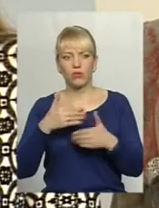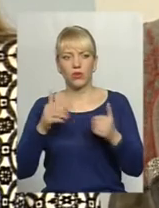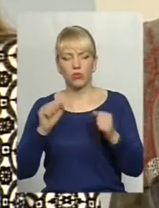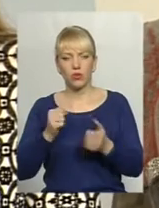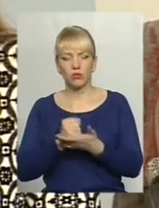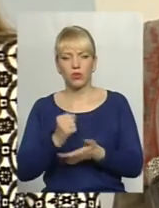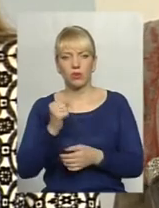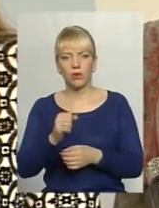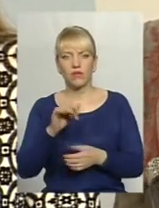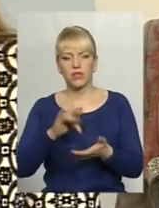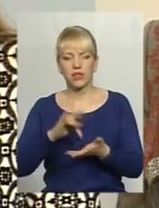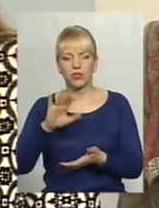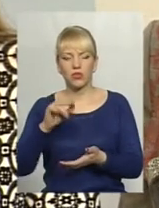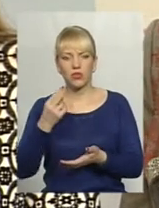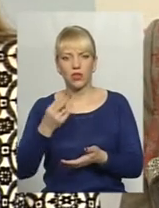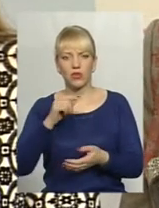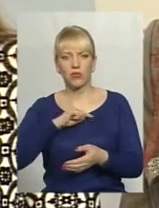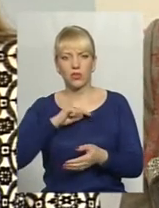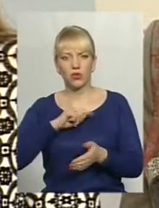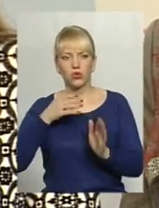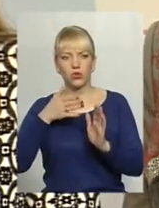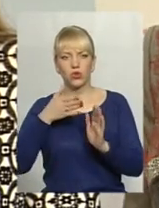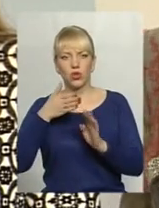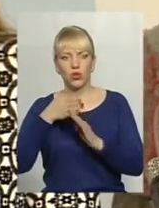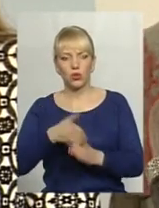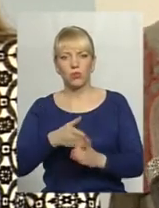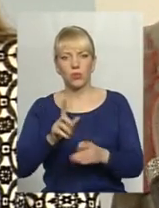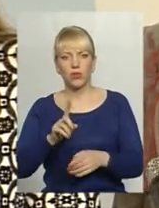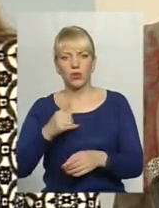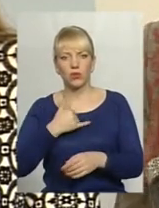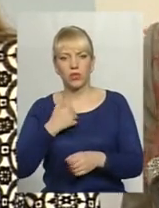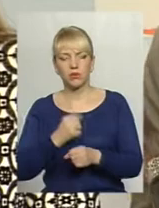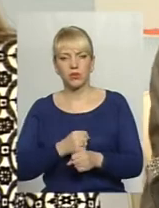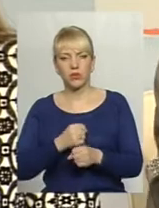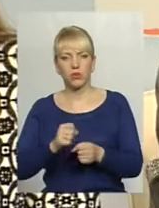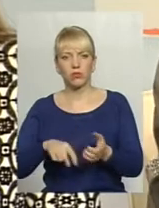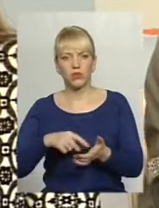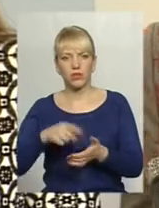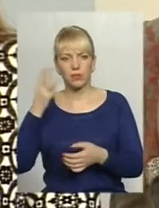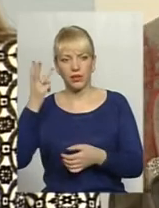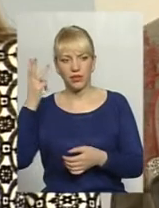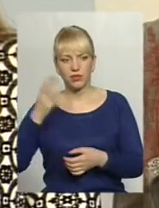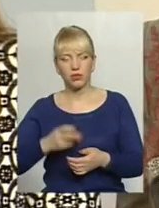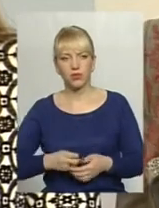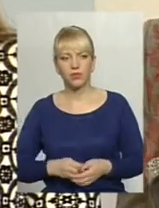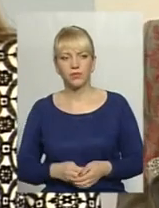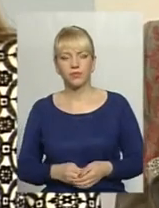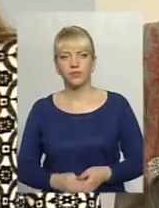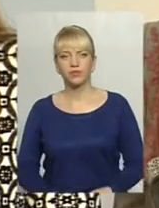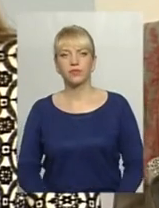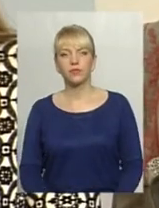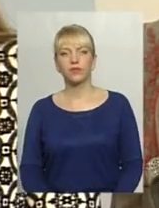направити в центр соціально-психологічної допомоги, який працює в нас, в місті Хмельницькому. Ось,